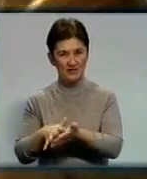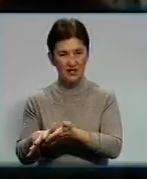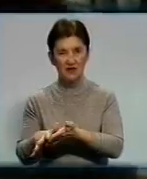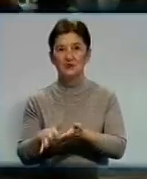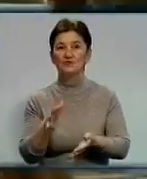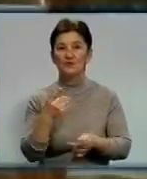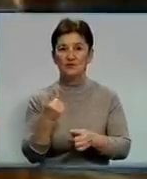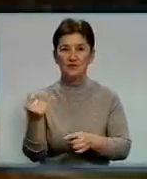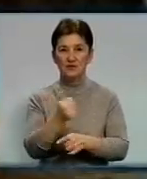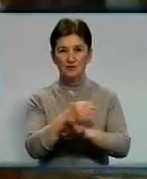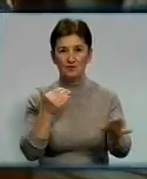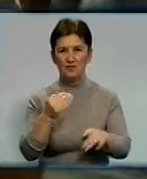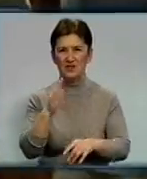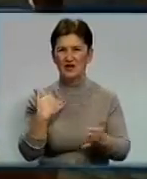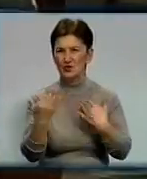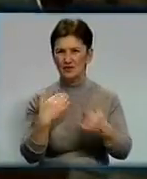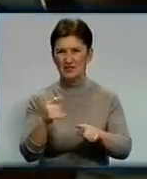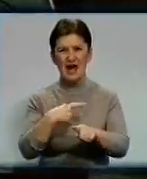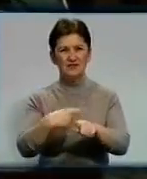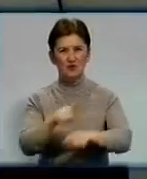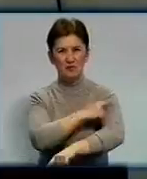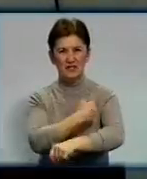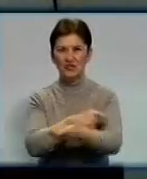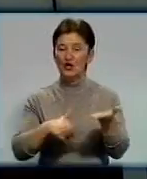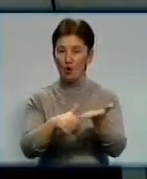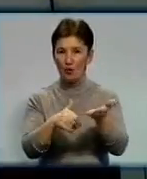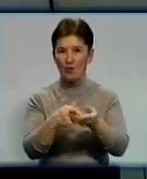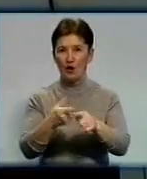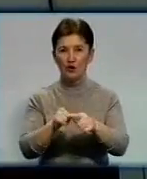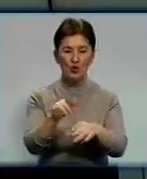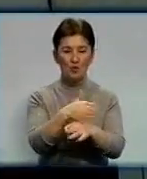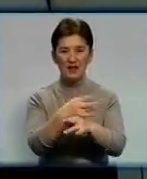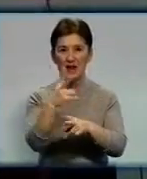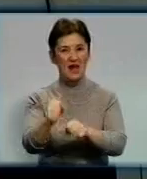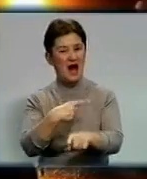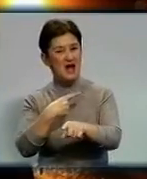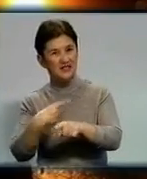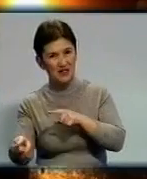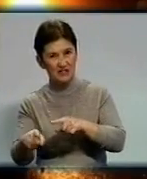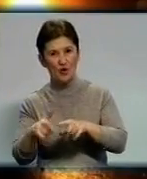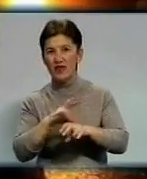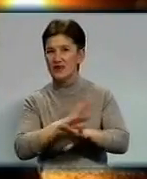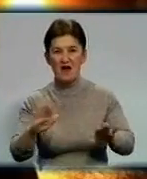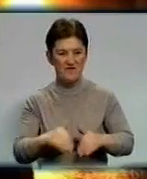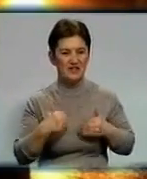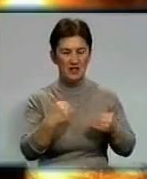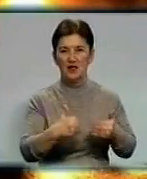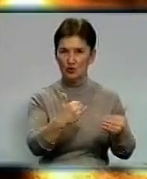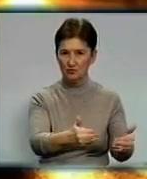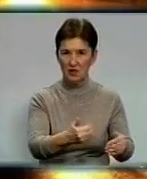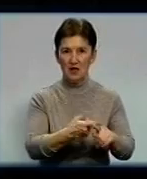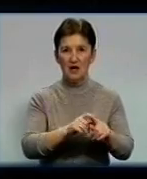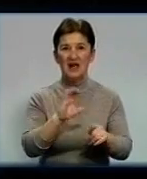здоров'я. Перш за все, реформа стосується швидкої медичної допомоги, яку поділять на екстрену і невідкладну. Заступник губернатора Віктор